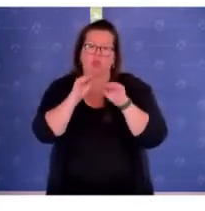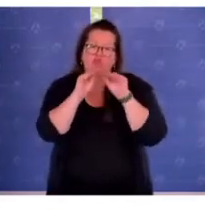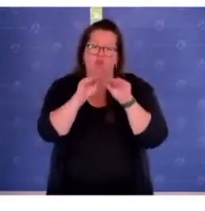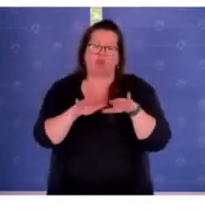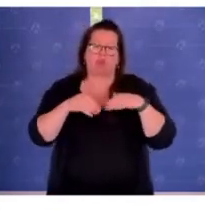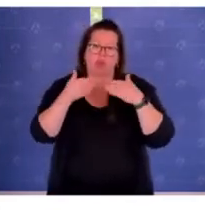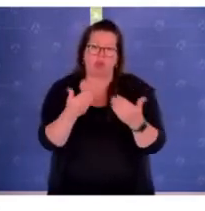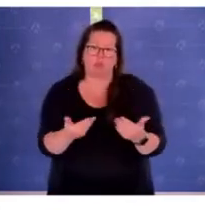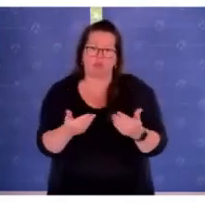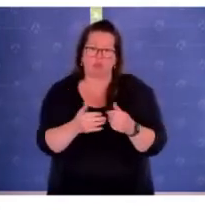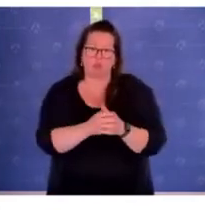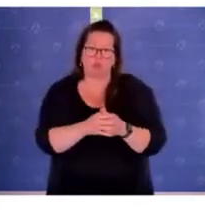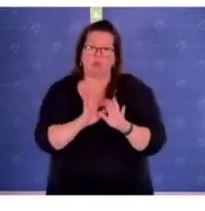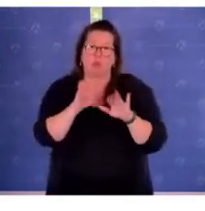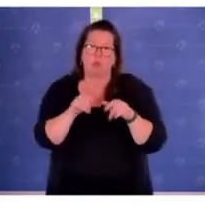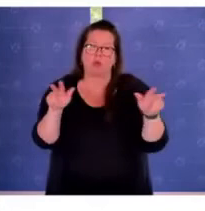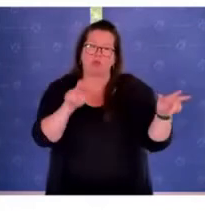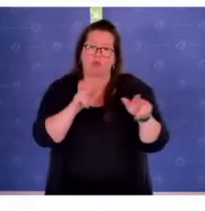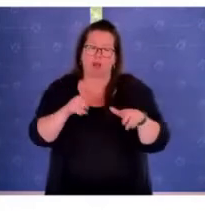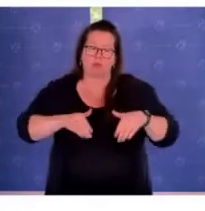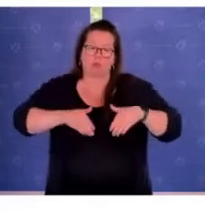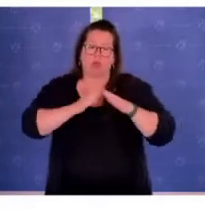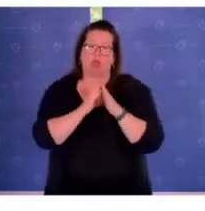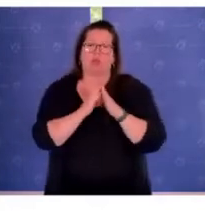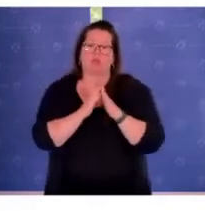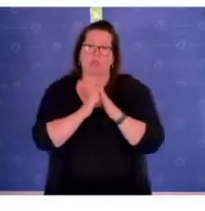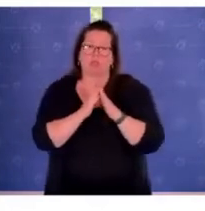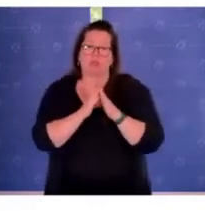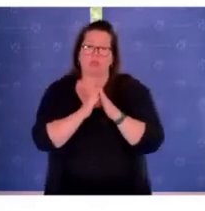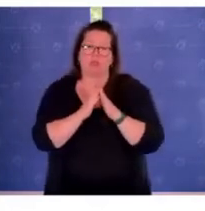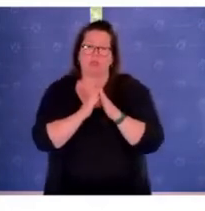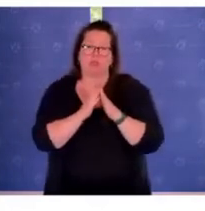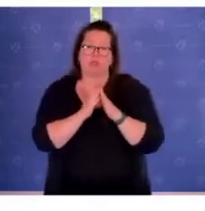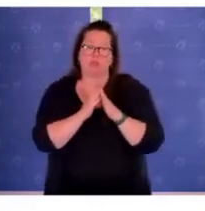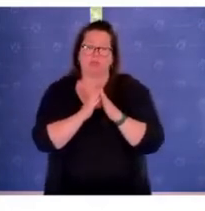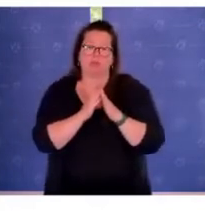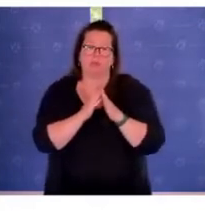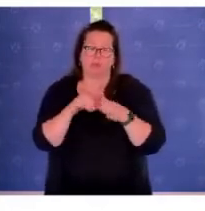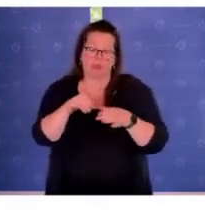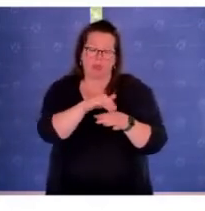Schulungsangebote zu machen über die Verwaltungsakademie. Das ist der Bereich,